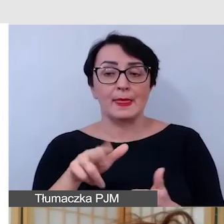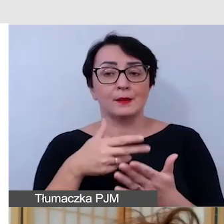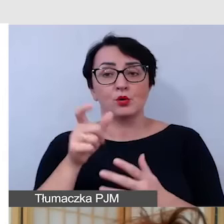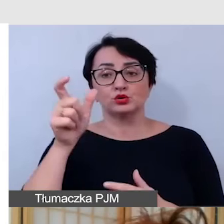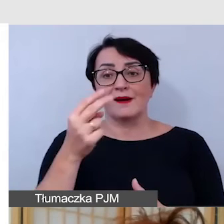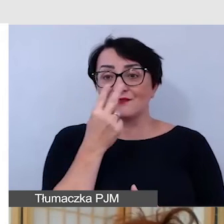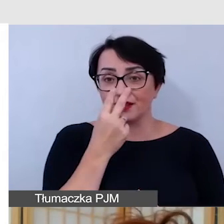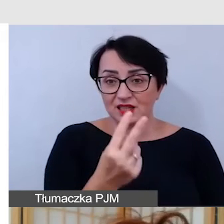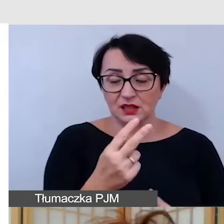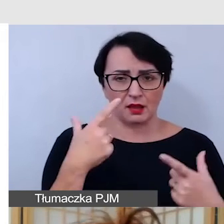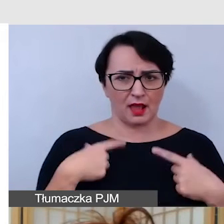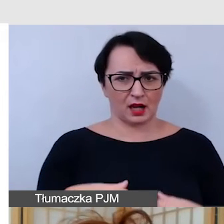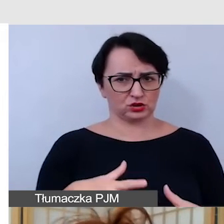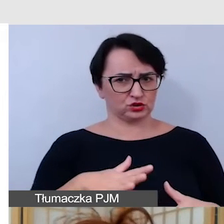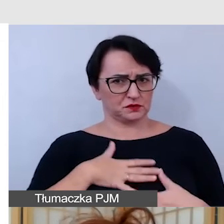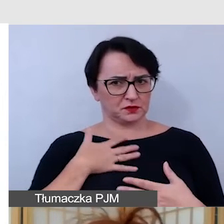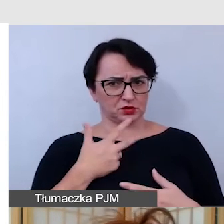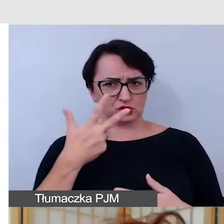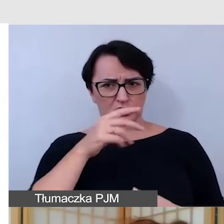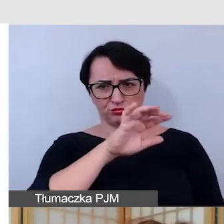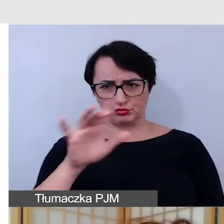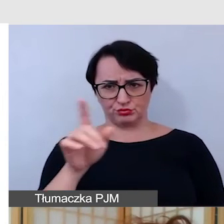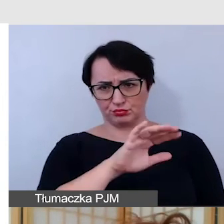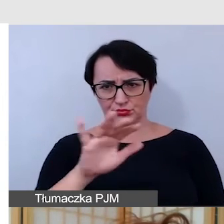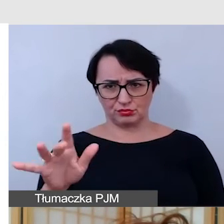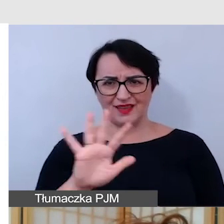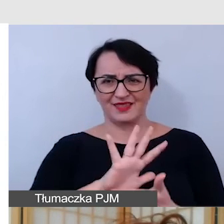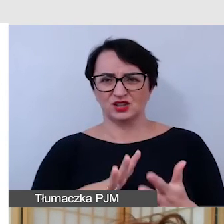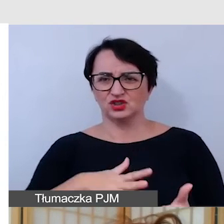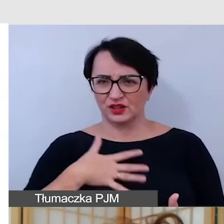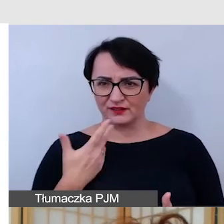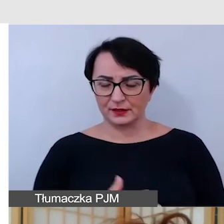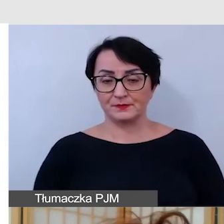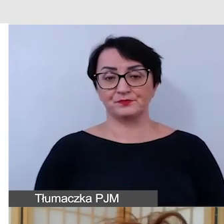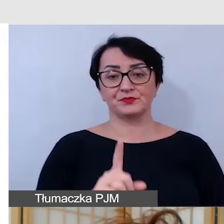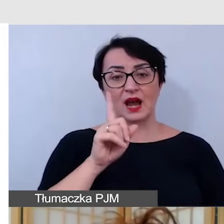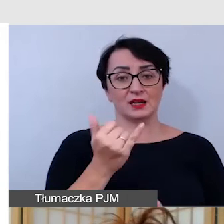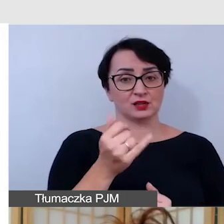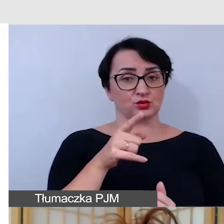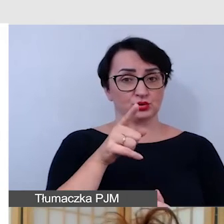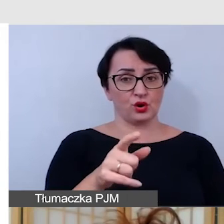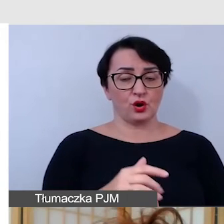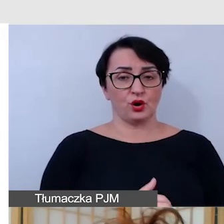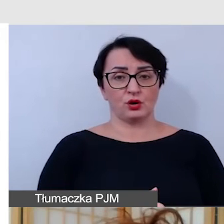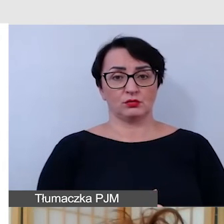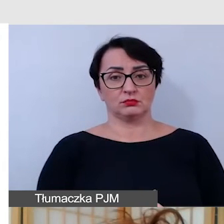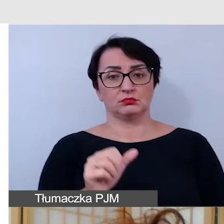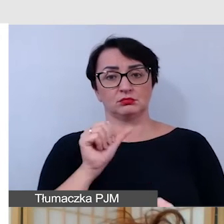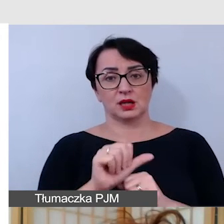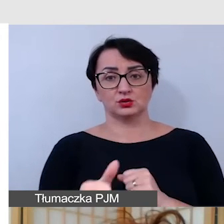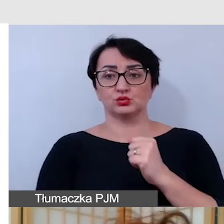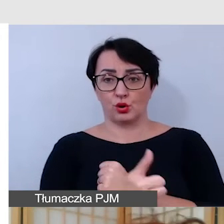nagle będzie zdziwiona, że ma trzy linijki tego typu tekstu. Natomiast jeżeli to ma być odnośnik do